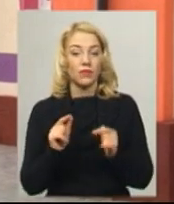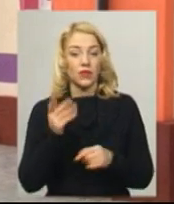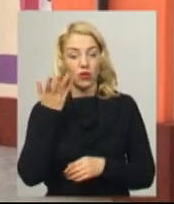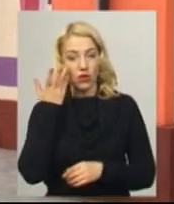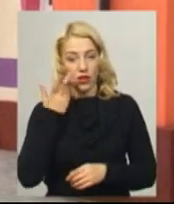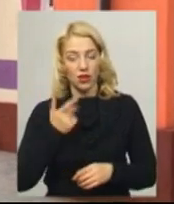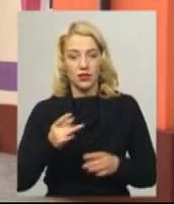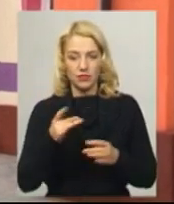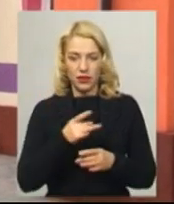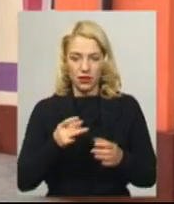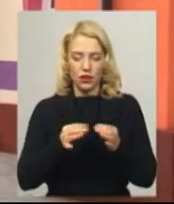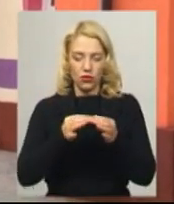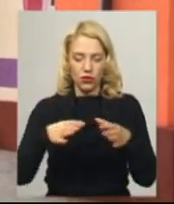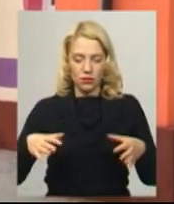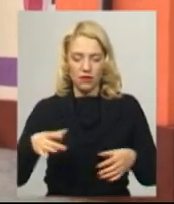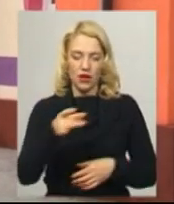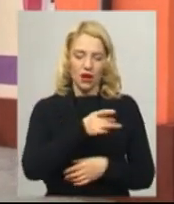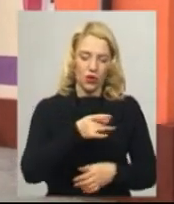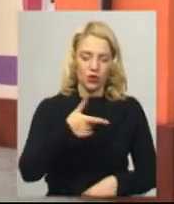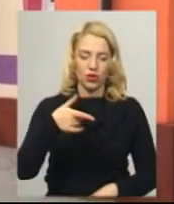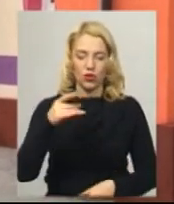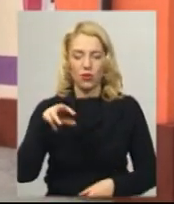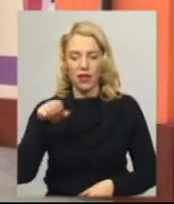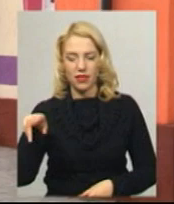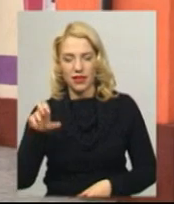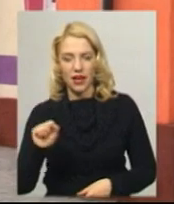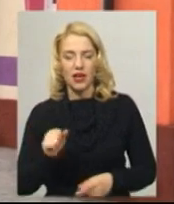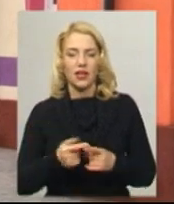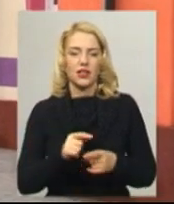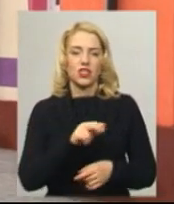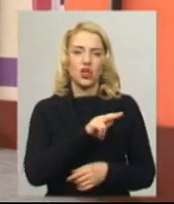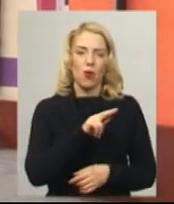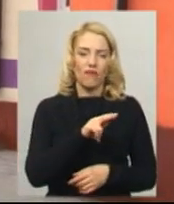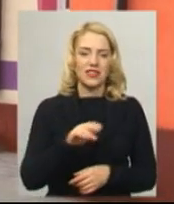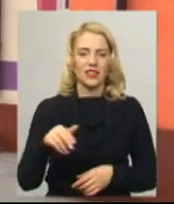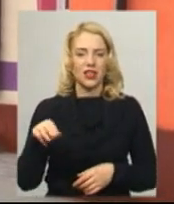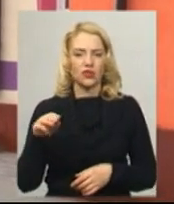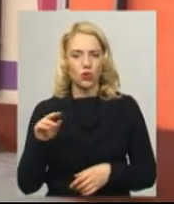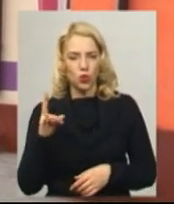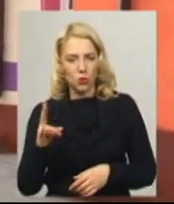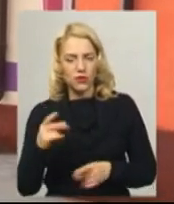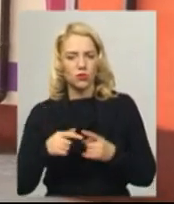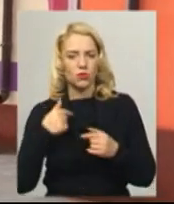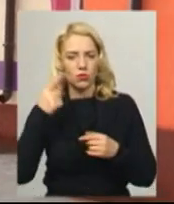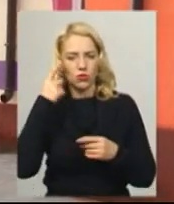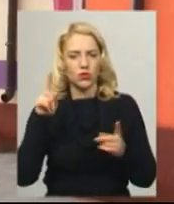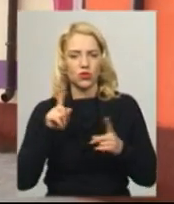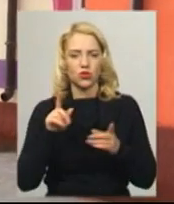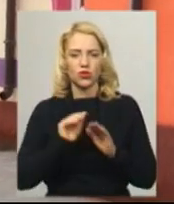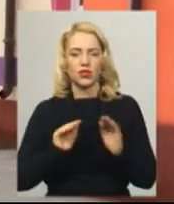район розпався на район громаду Чемеровецьку і Гуківську, ми подумали, що не